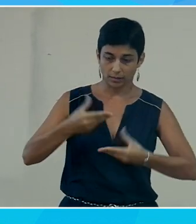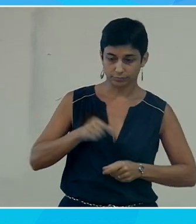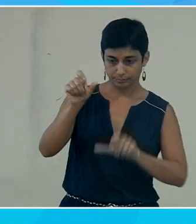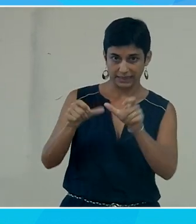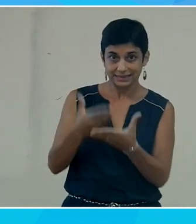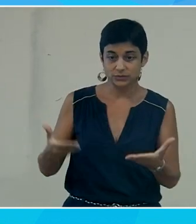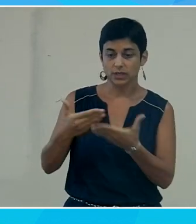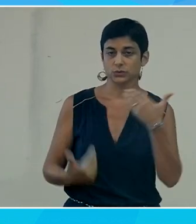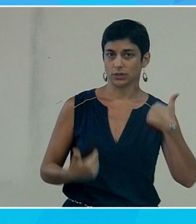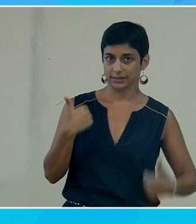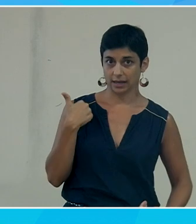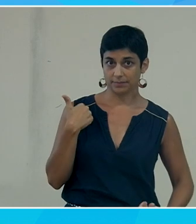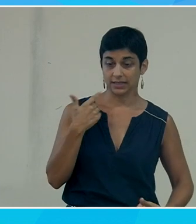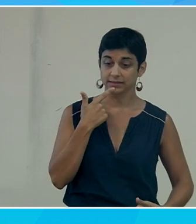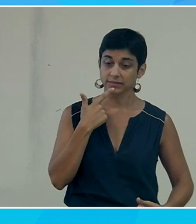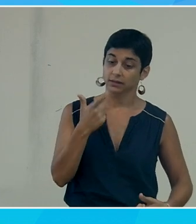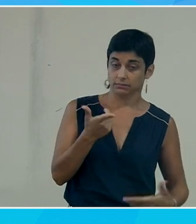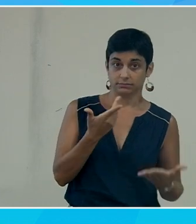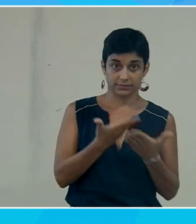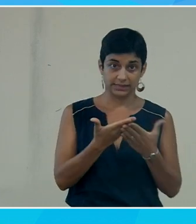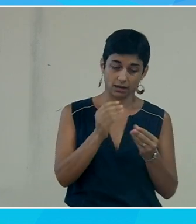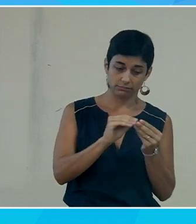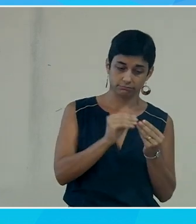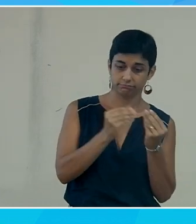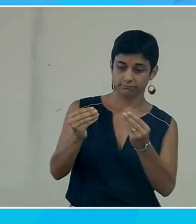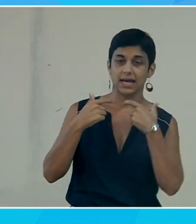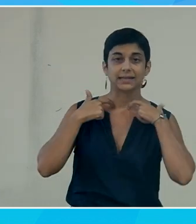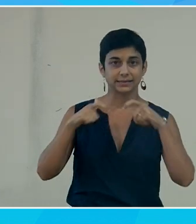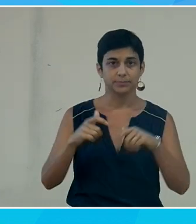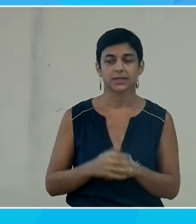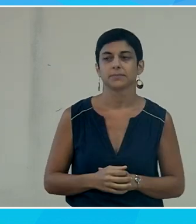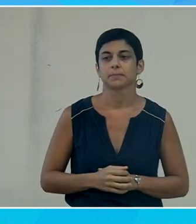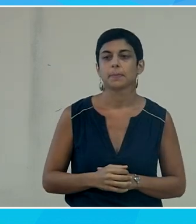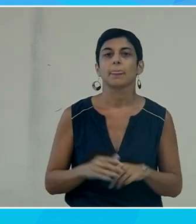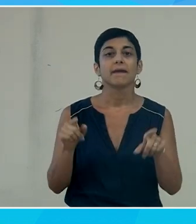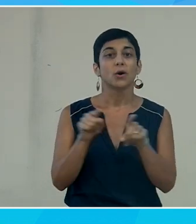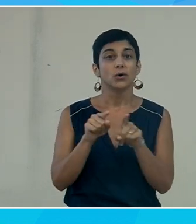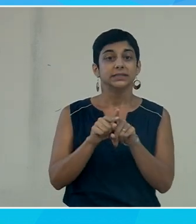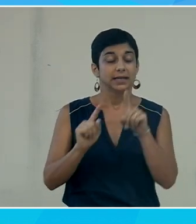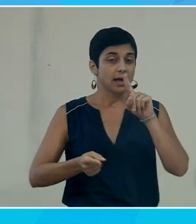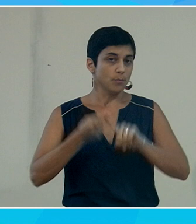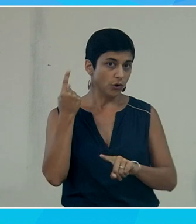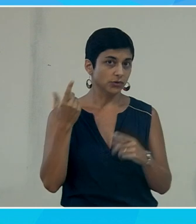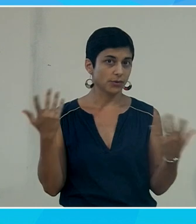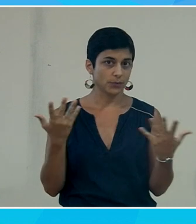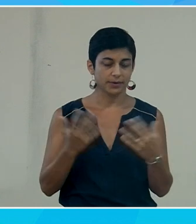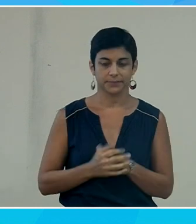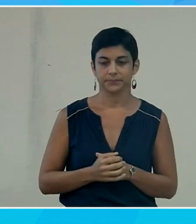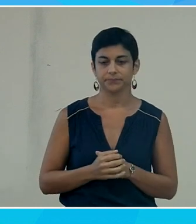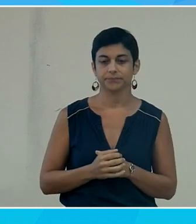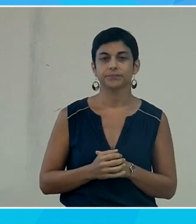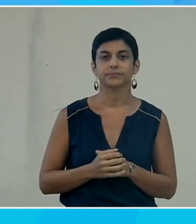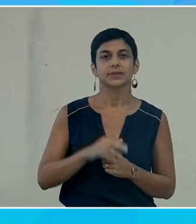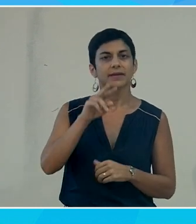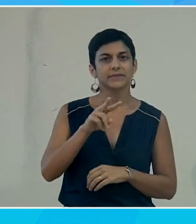Donc, à la fois, c'est le fait de dire que quelque chose est accessible et c'est aussi, et ça, on va y revenir, le fait de considérer dès le